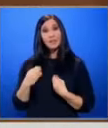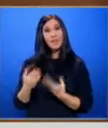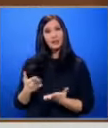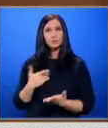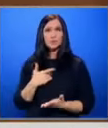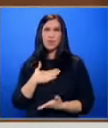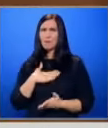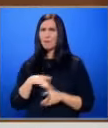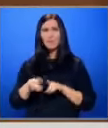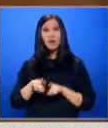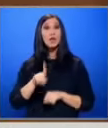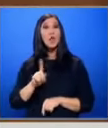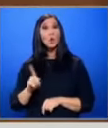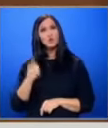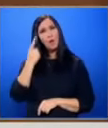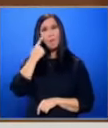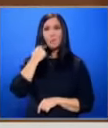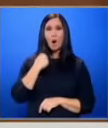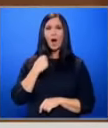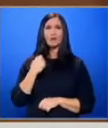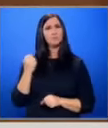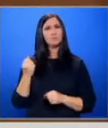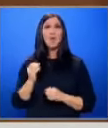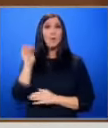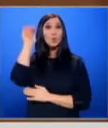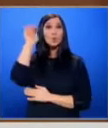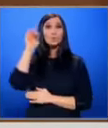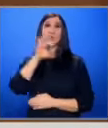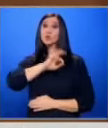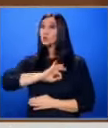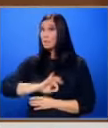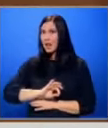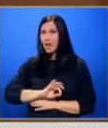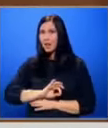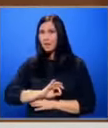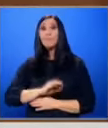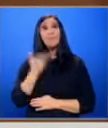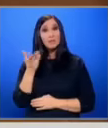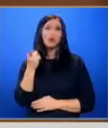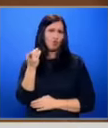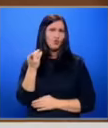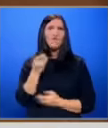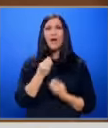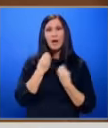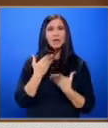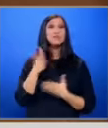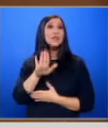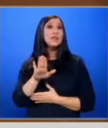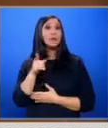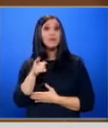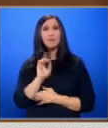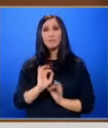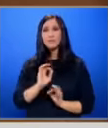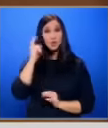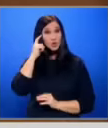приятели, които са млади, проспериращи, успели На тях това им харесва За тях това наистина